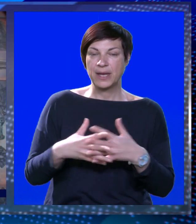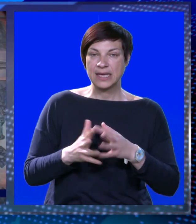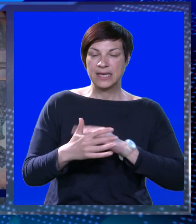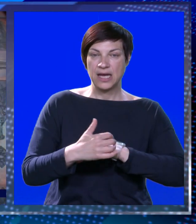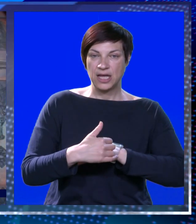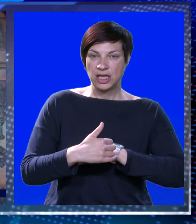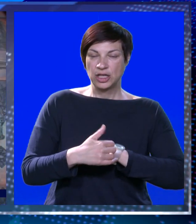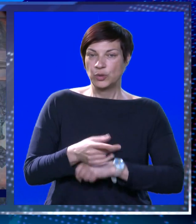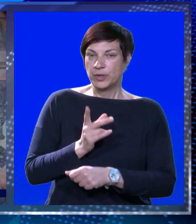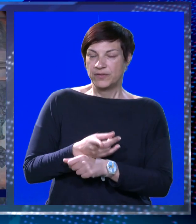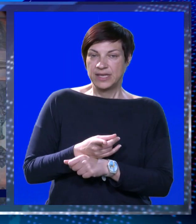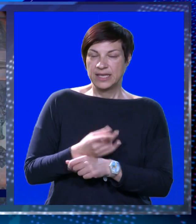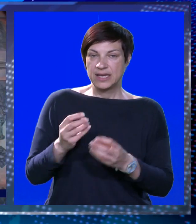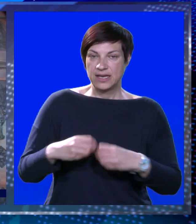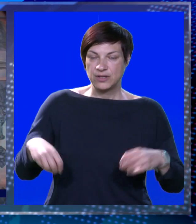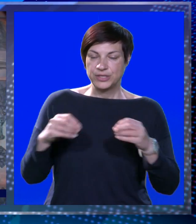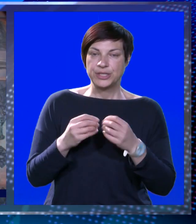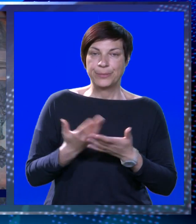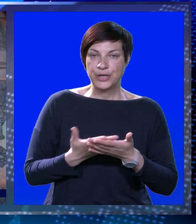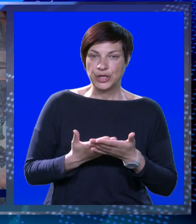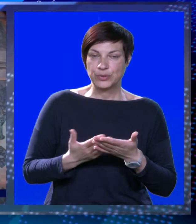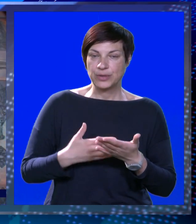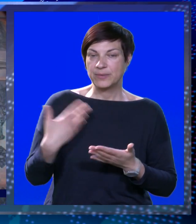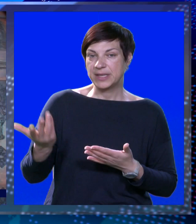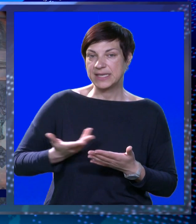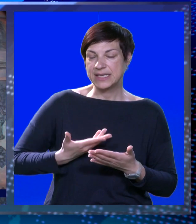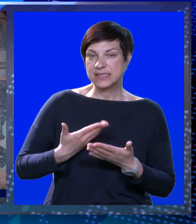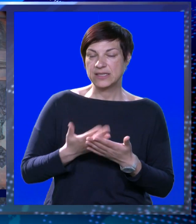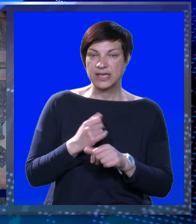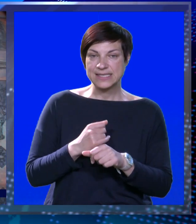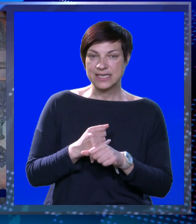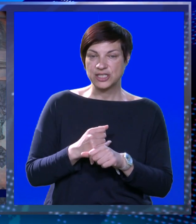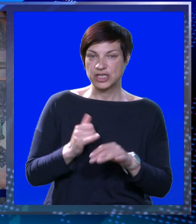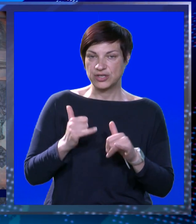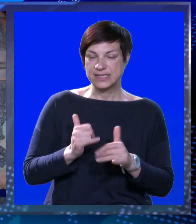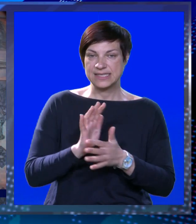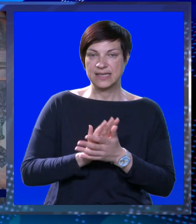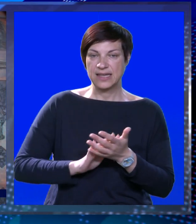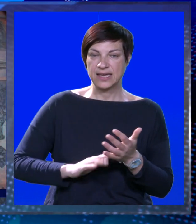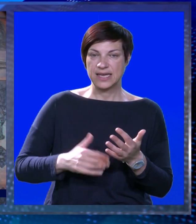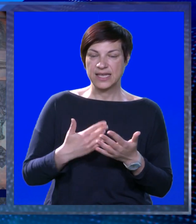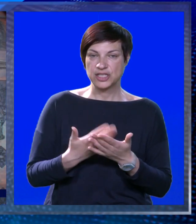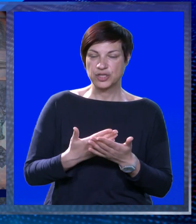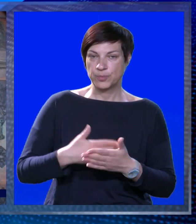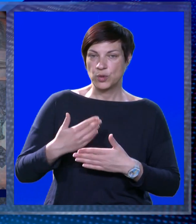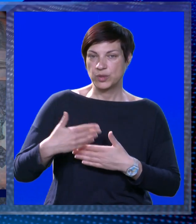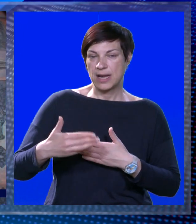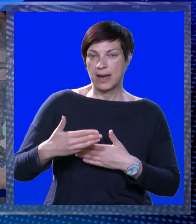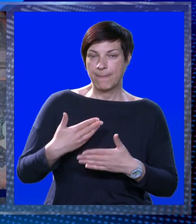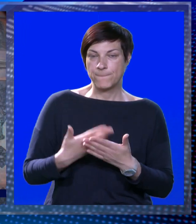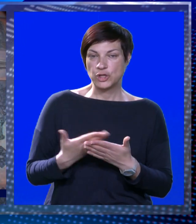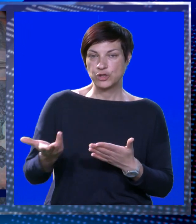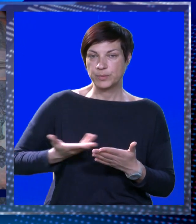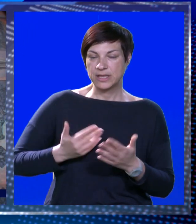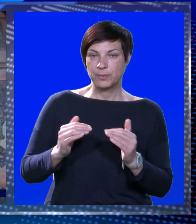grad Dubrovnik je naručio projektnu dokumentaciju, ishodova i ona je izrađena, sada krećemo u dalje